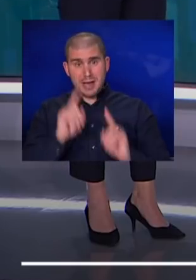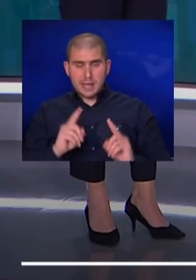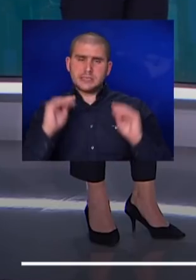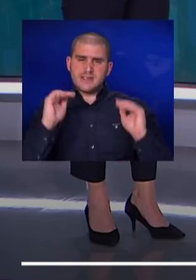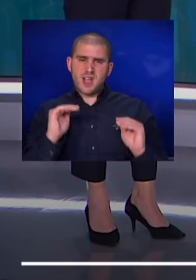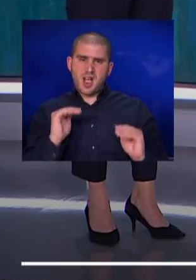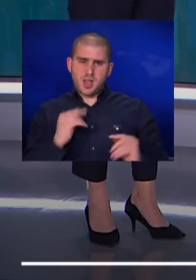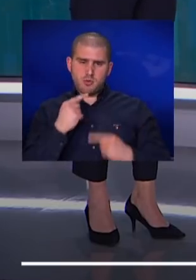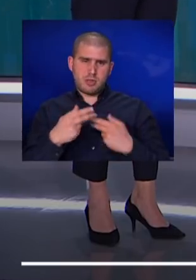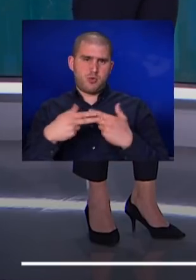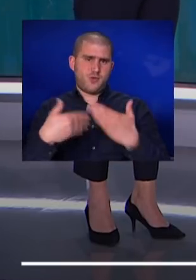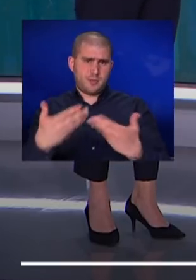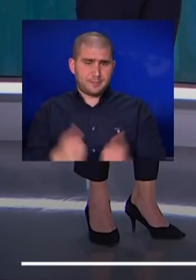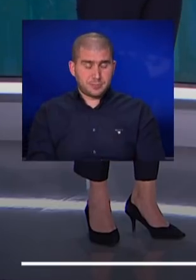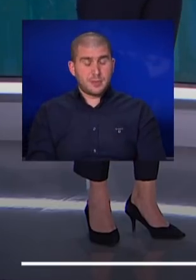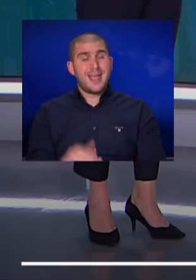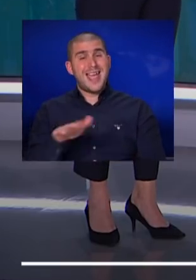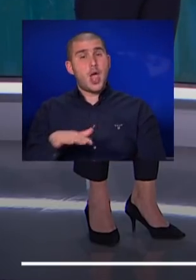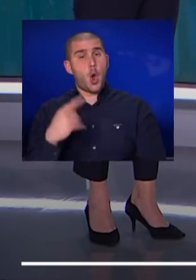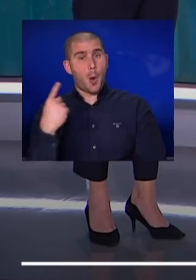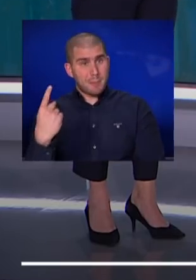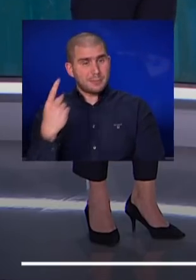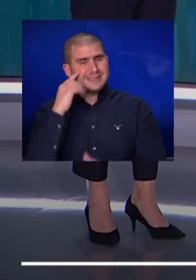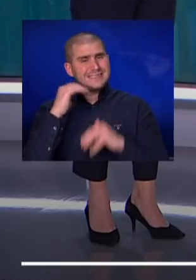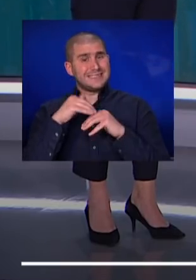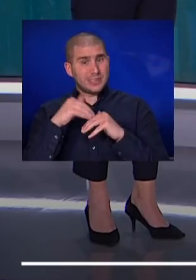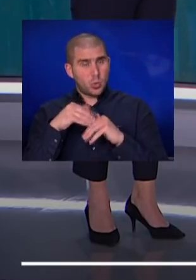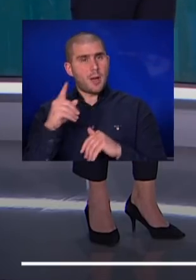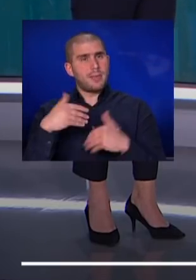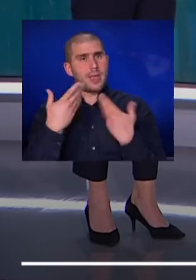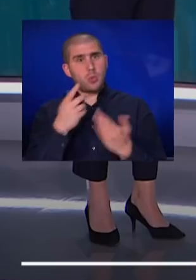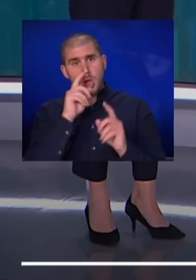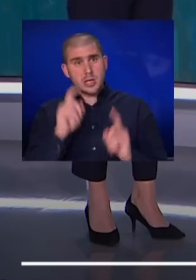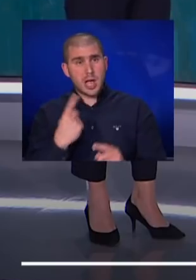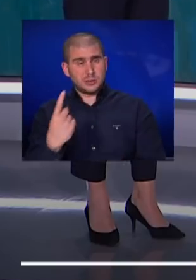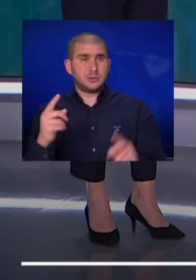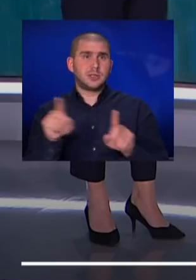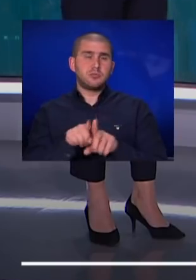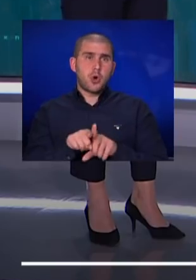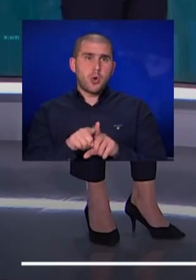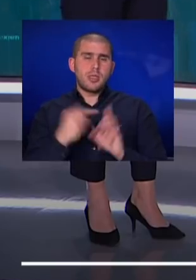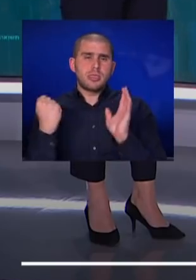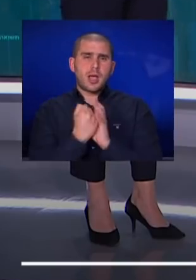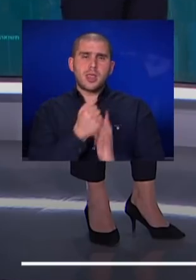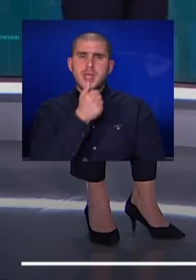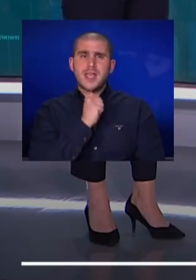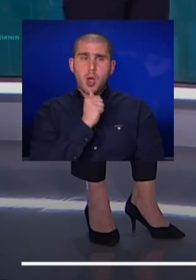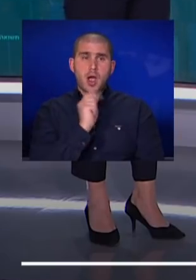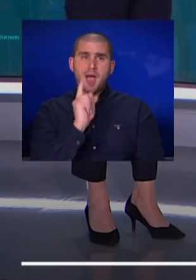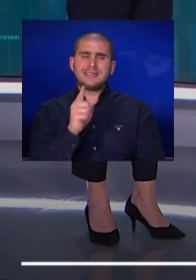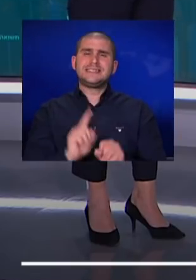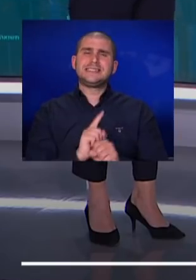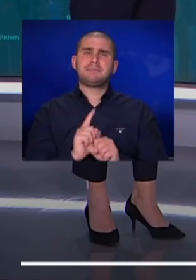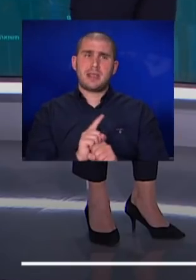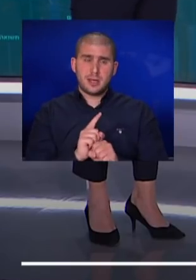ויפחת לאורך השונים. האירופאים גם ציינו שהן נתנו לגז מה שנקרא תקן ירוק אבל הוא זמני